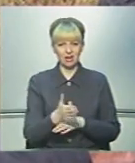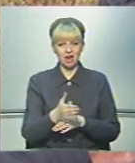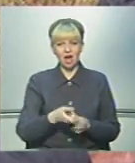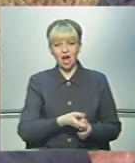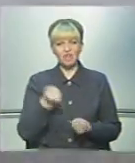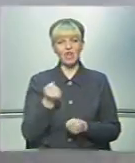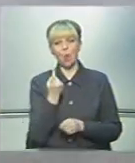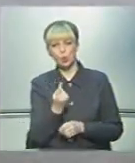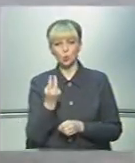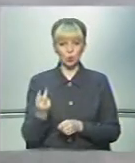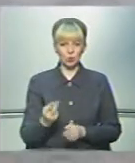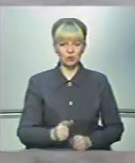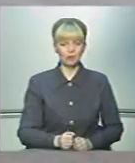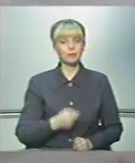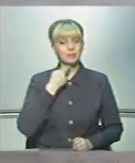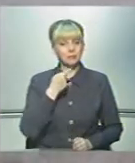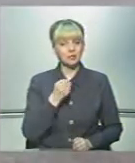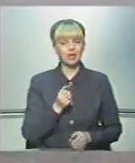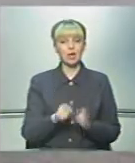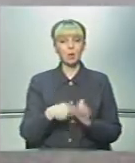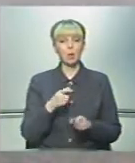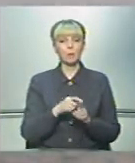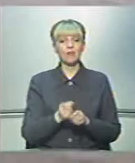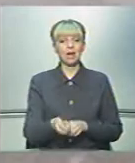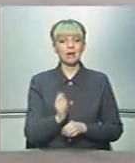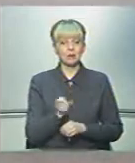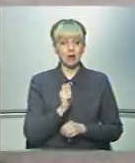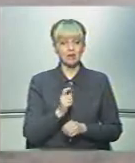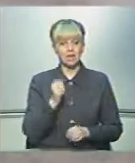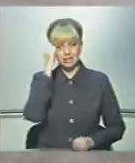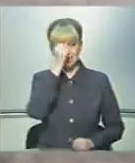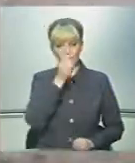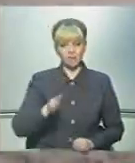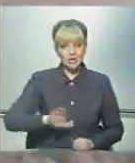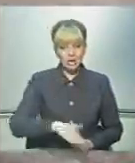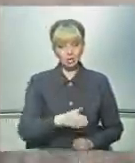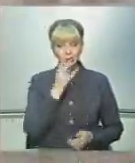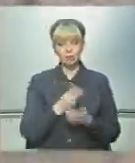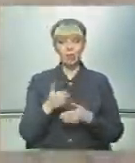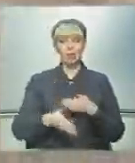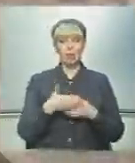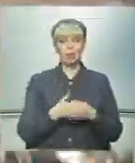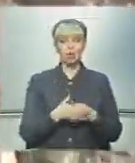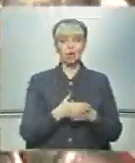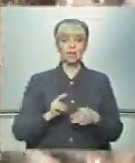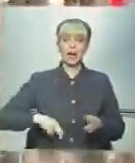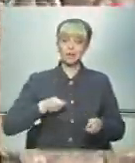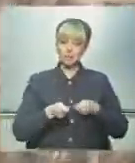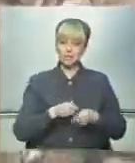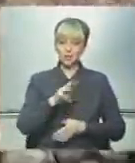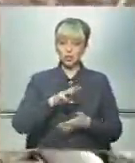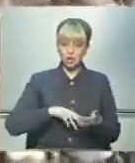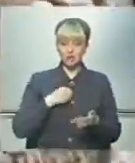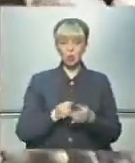витягують одну-дві. Зазначимо, за порушення правил рибальства на зимувальних ямах передбачено покарання від адміністративних